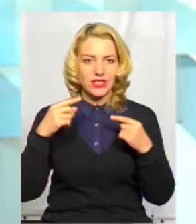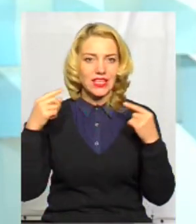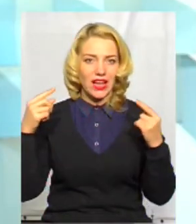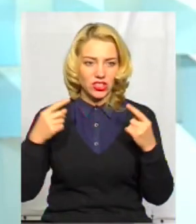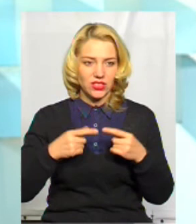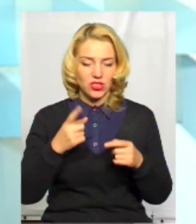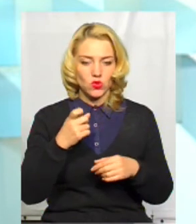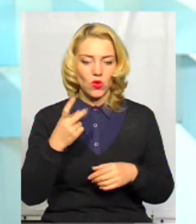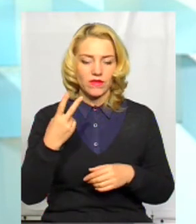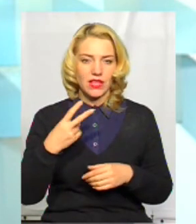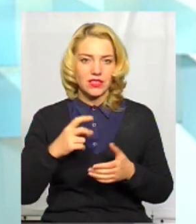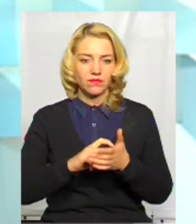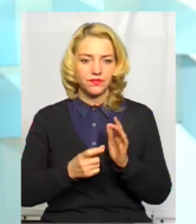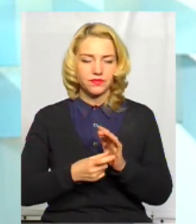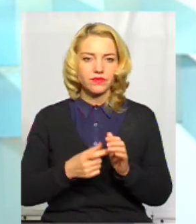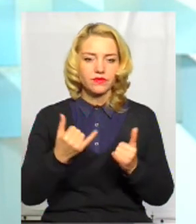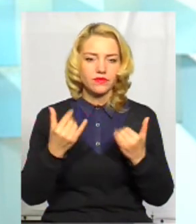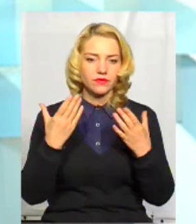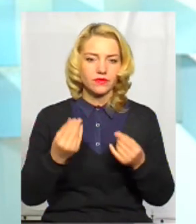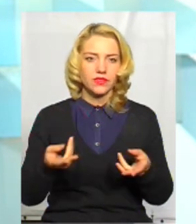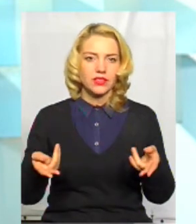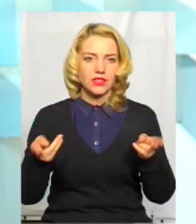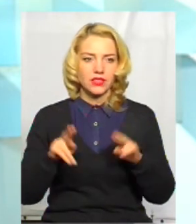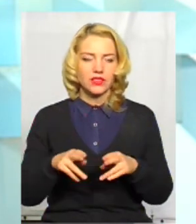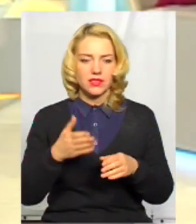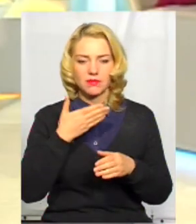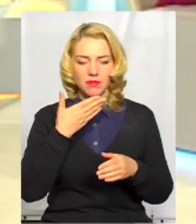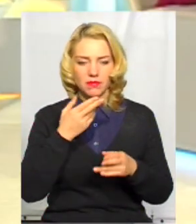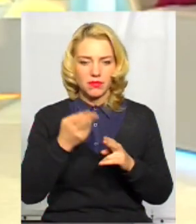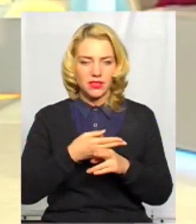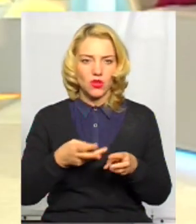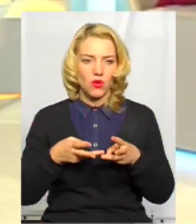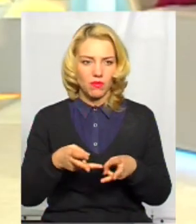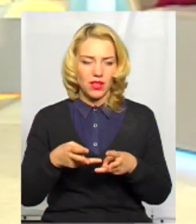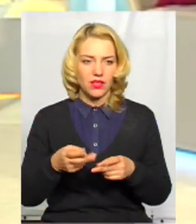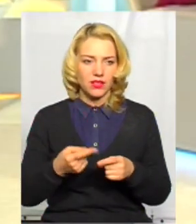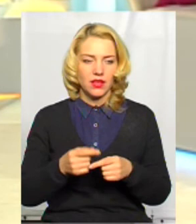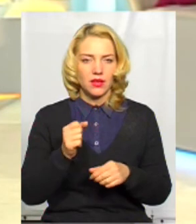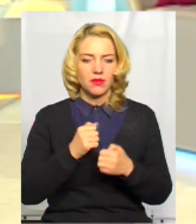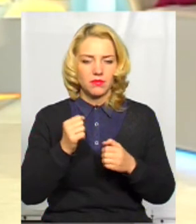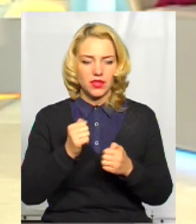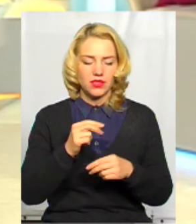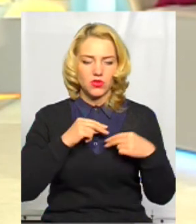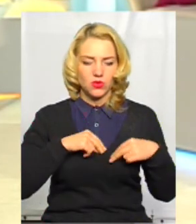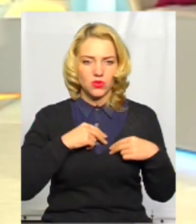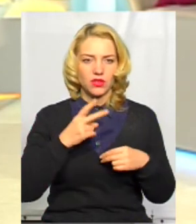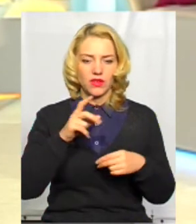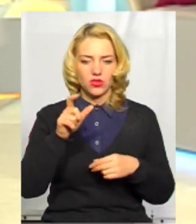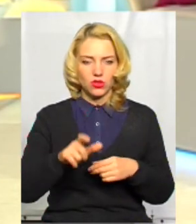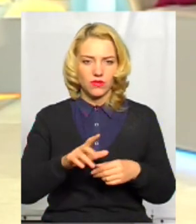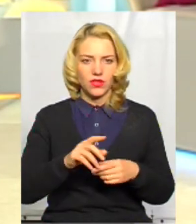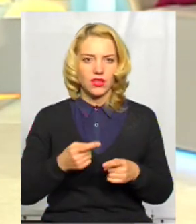квартир на сьогоднішній день залишилися без отоплення. Працює два чоловіка з цього наслі, це